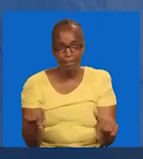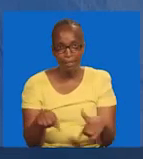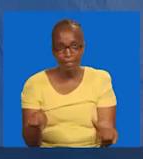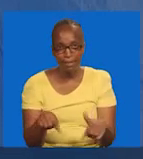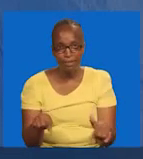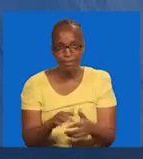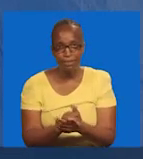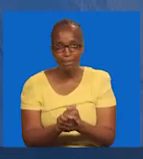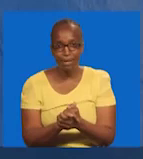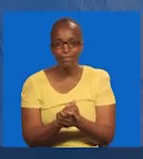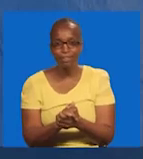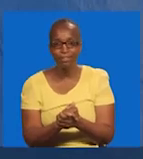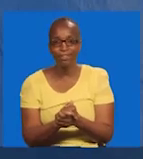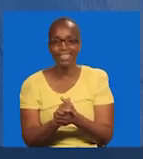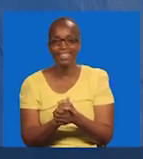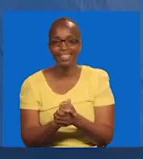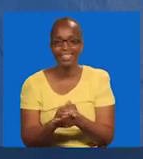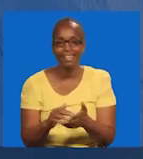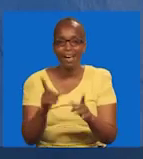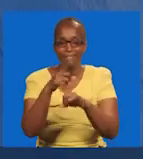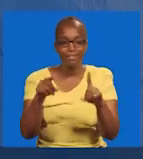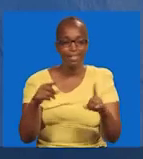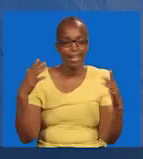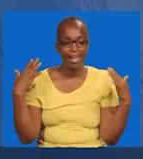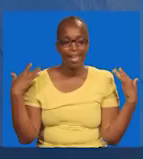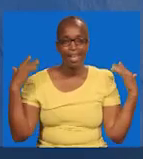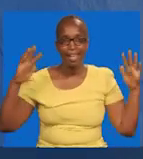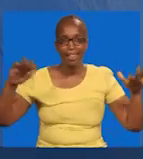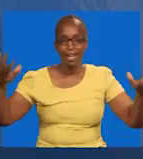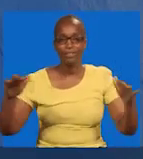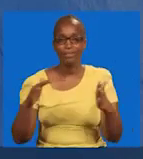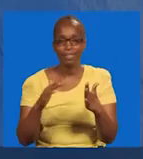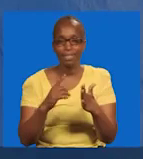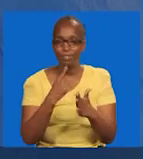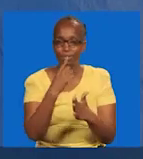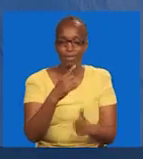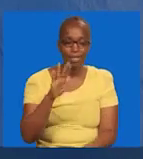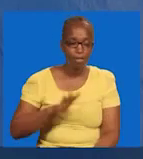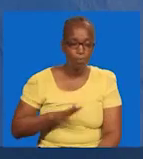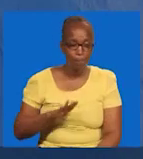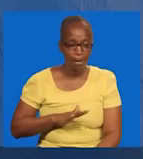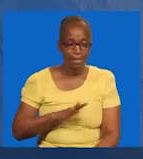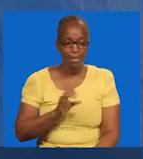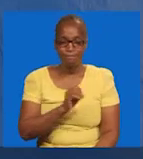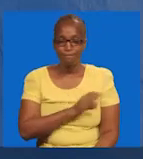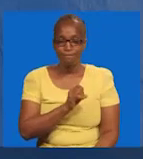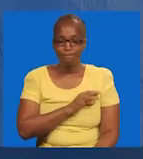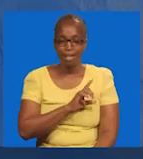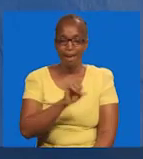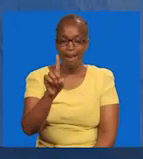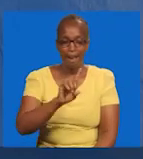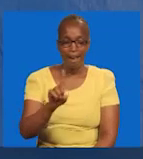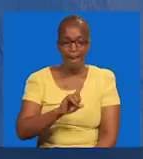kwa hofu, wakawa kama, wamekufa. Lakini yule, malaika, akawambia wale wanawake,